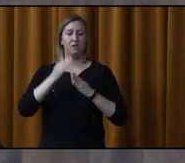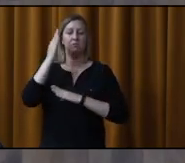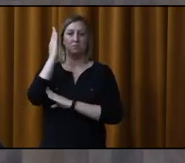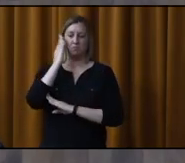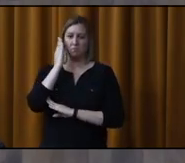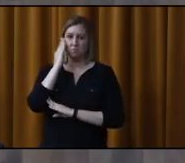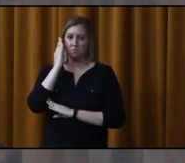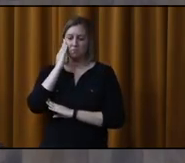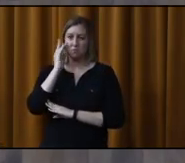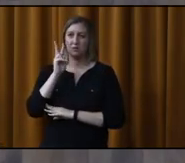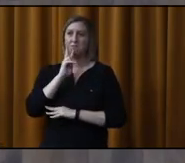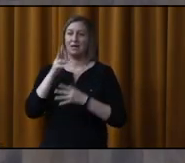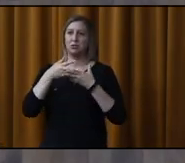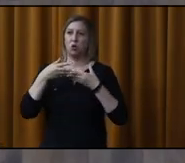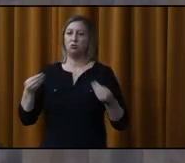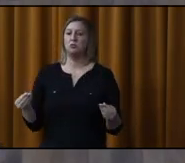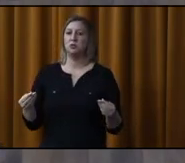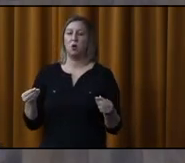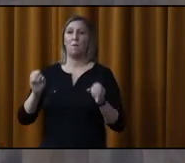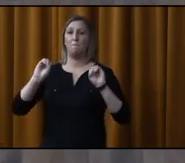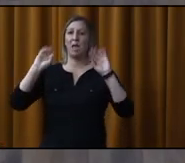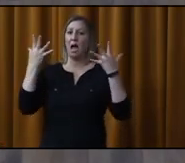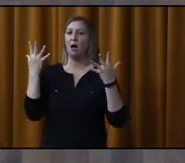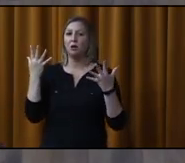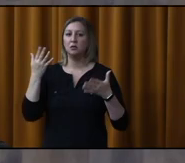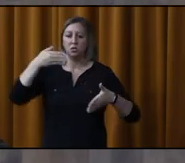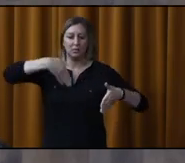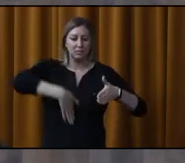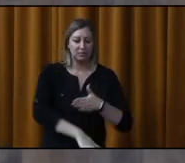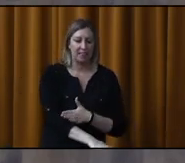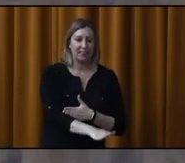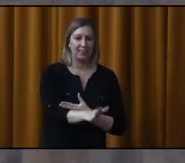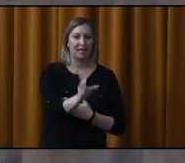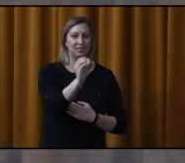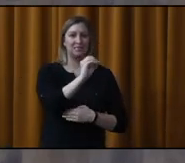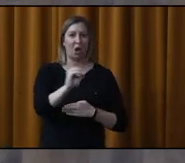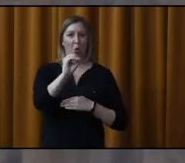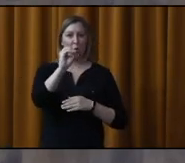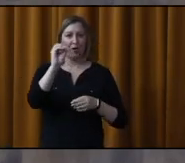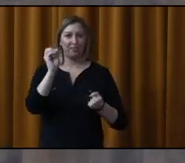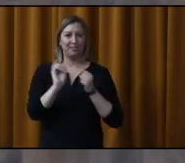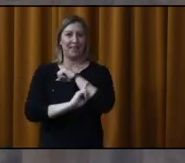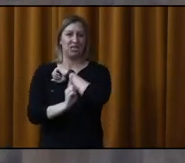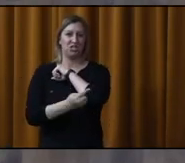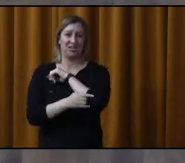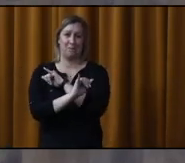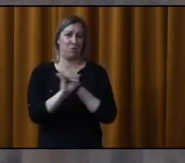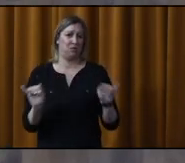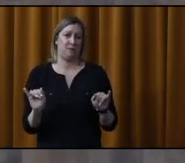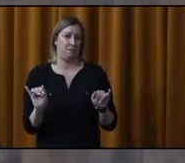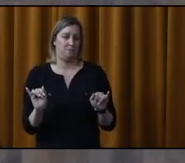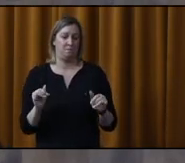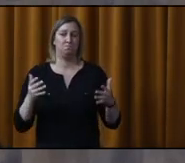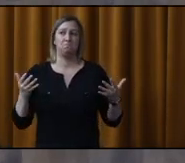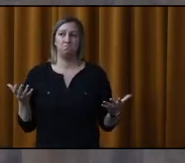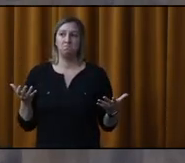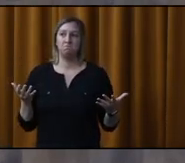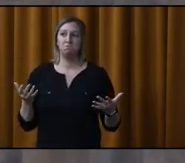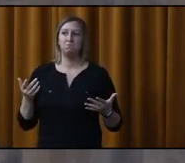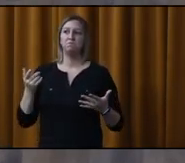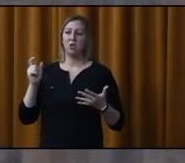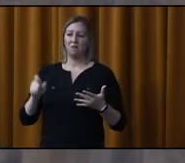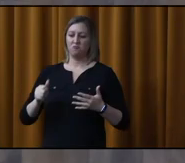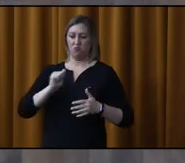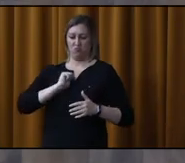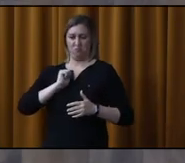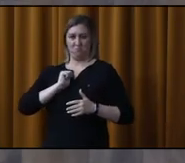'il n'existe pas de solution miracle pour atteindre la cible du zéro déchet, du moins à l'heure actuelle. Bien qu'il faut revoir nos habitudes de